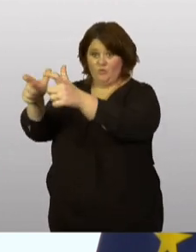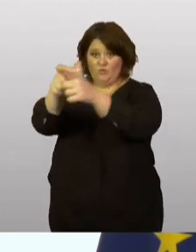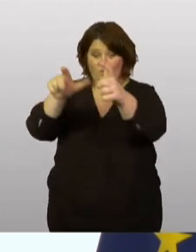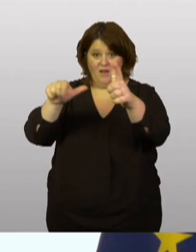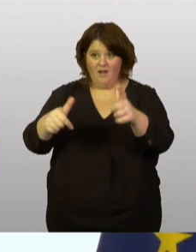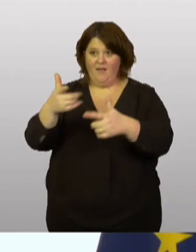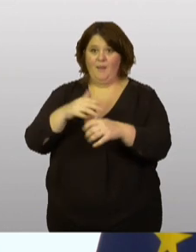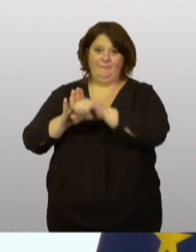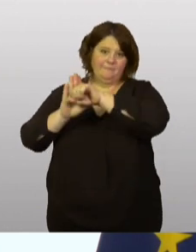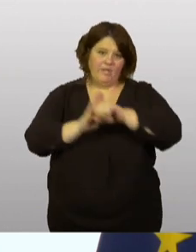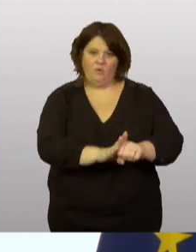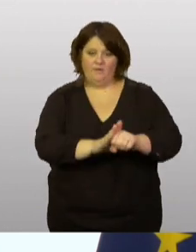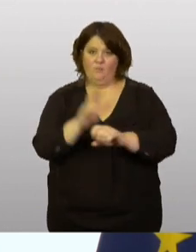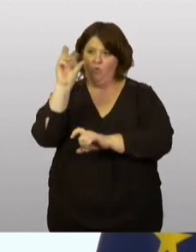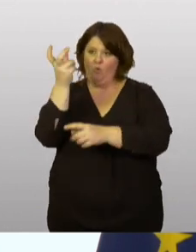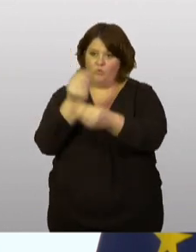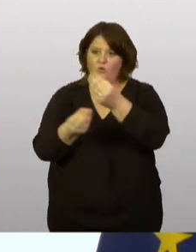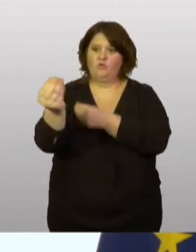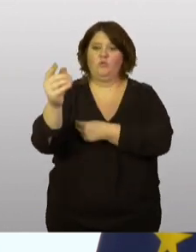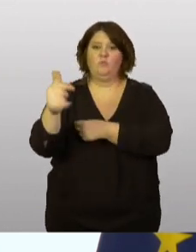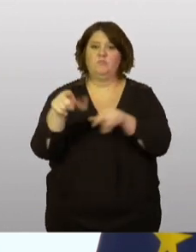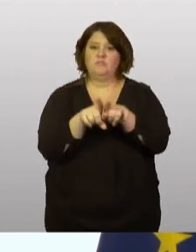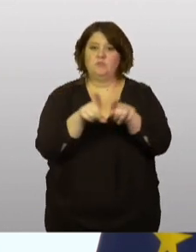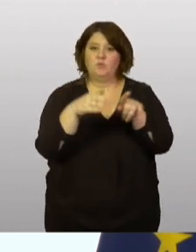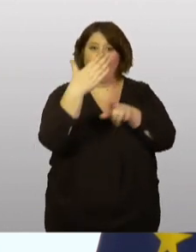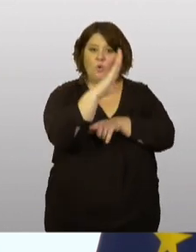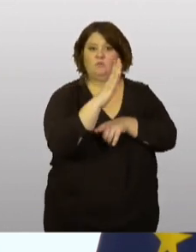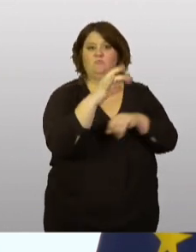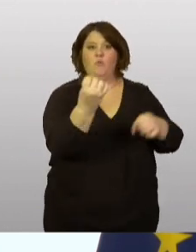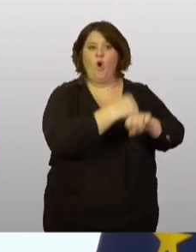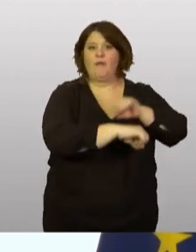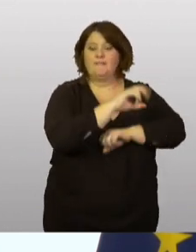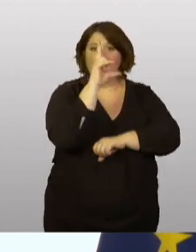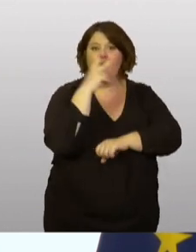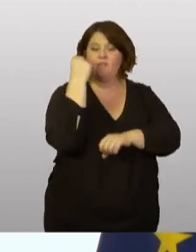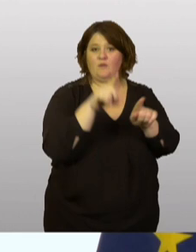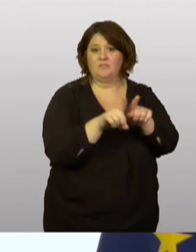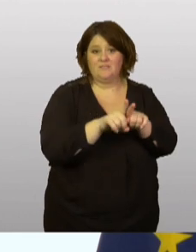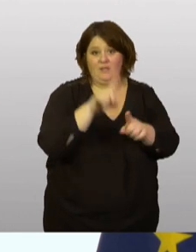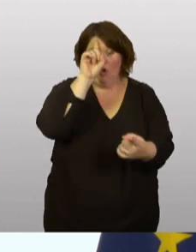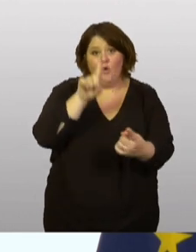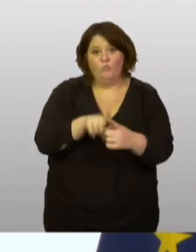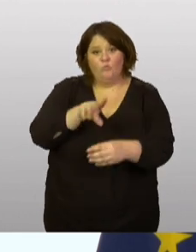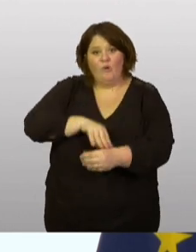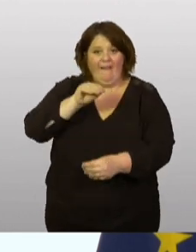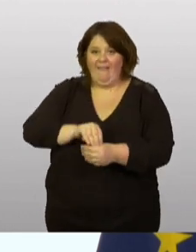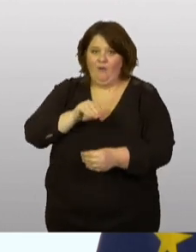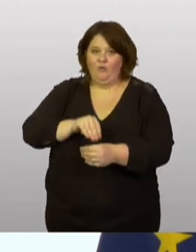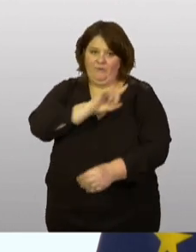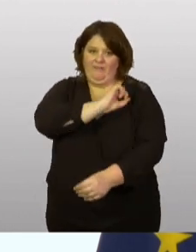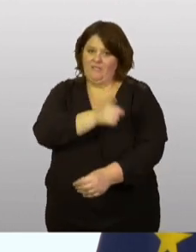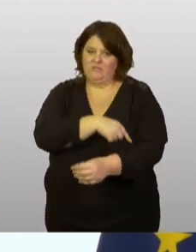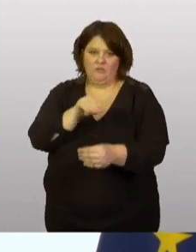privilégiés ainsi que d'autres organismes humanitaires. Donc cela nous permettra d'économiser beaucoup notre